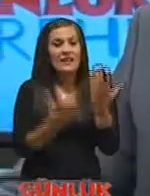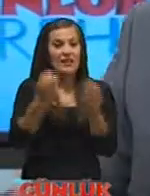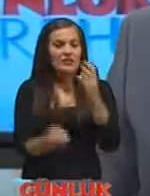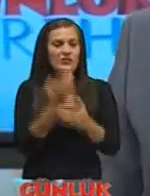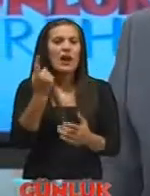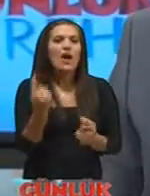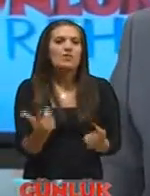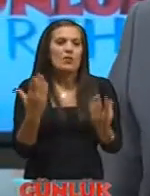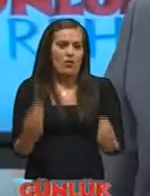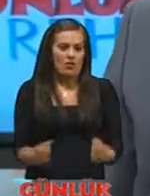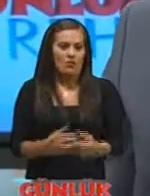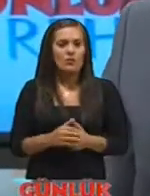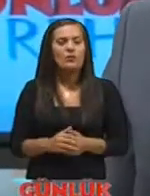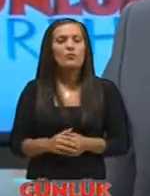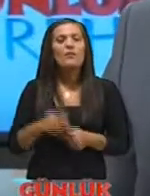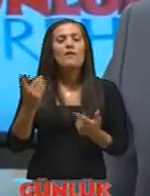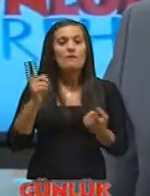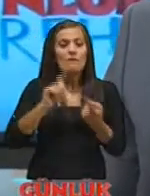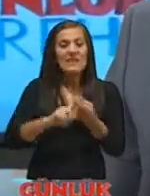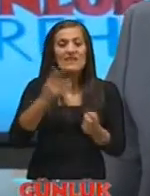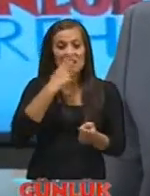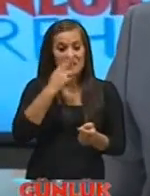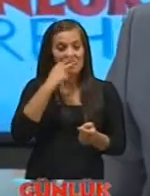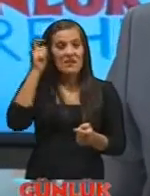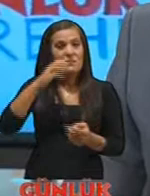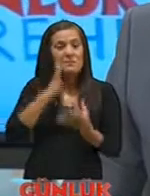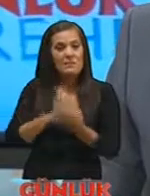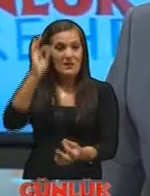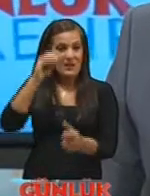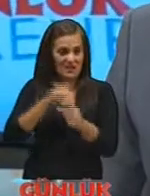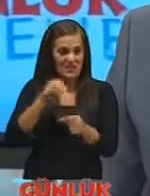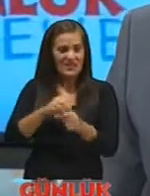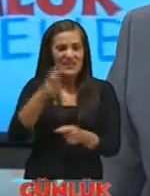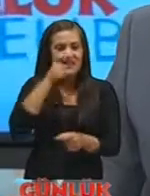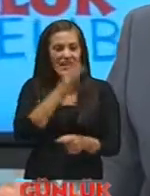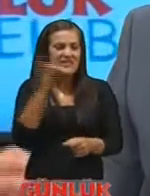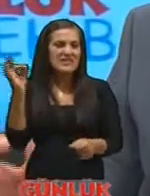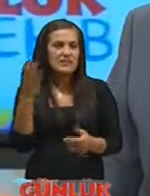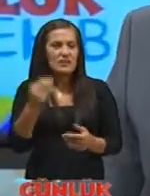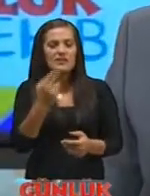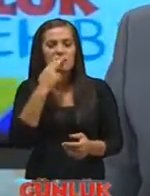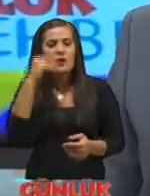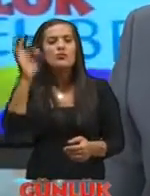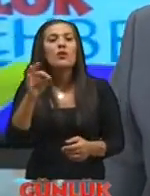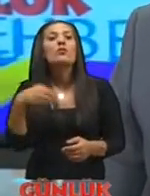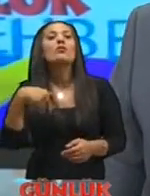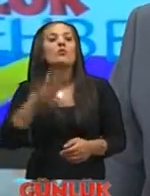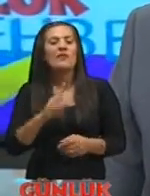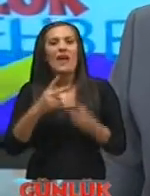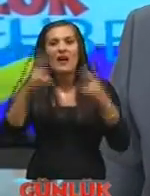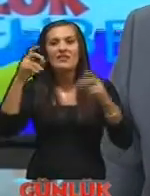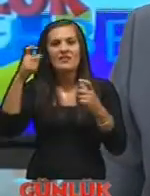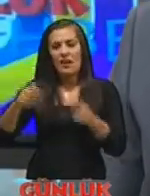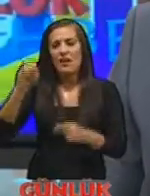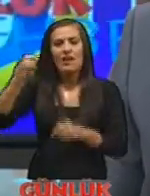çıkışlarını da azaltmış durumda ve sigara içen vatandaşlarımız da dikkatsiz bir şekilde sigaralarını söndürmeden açık